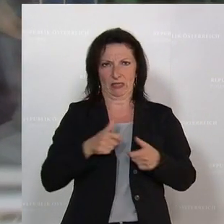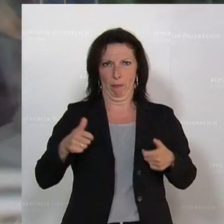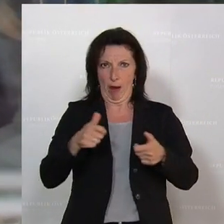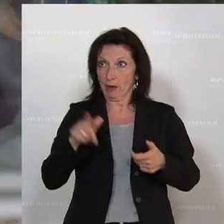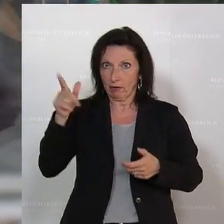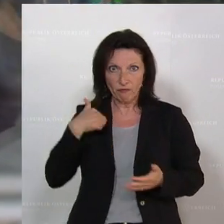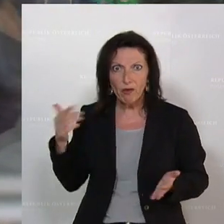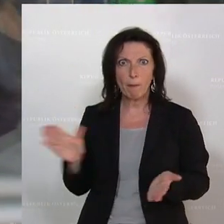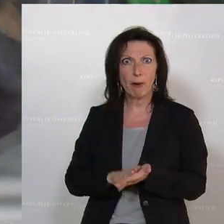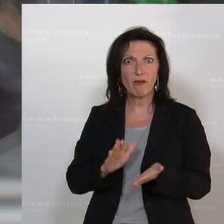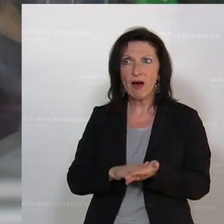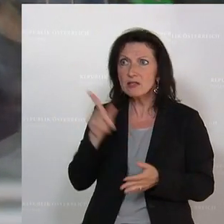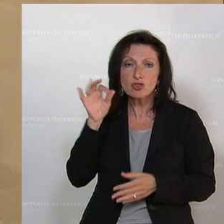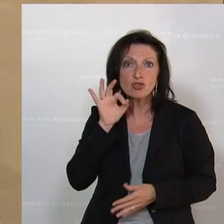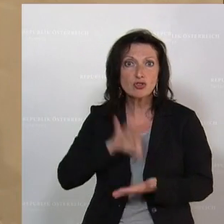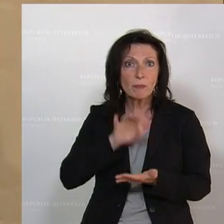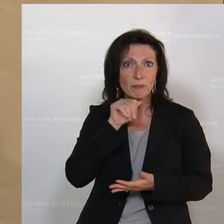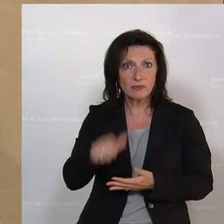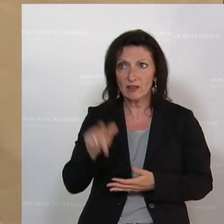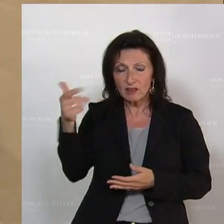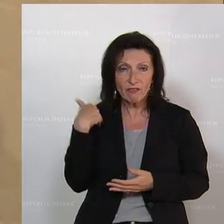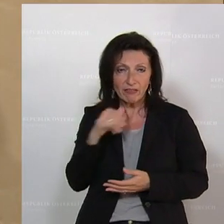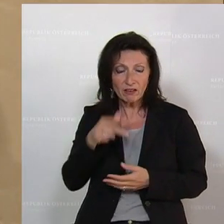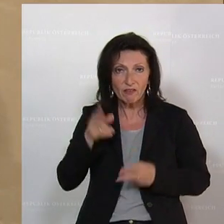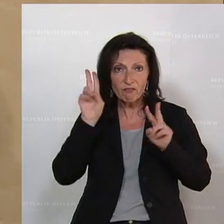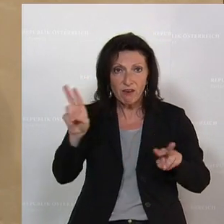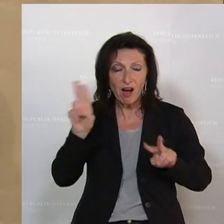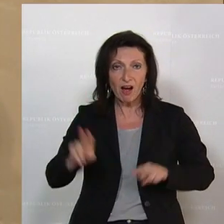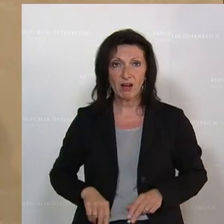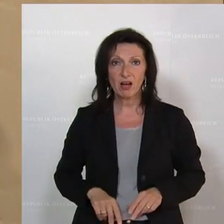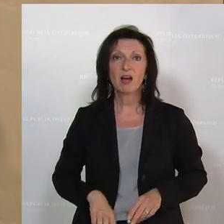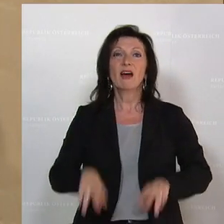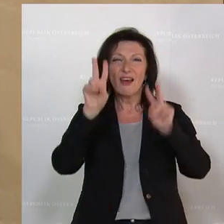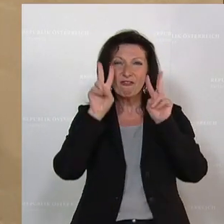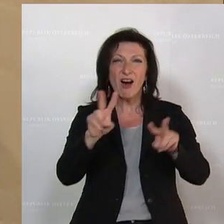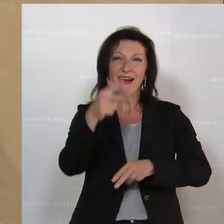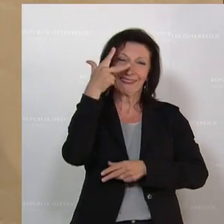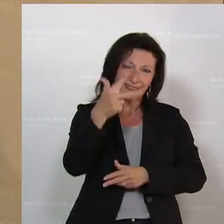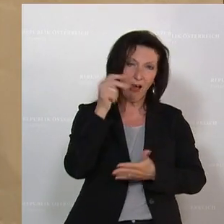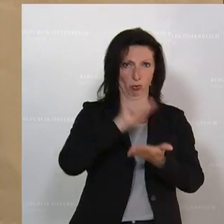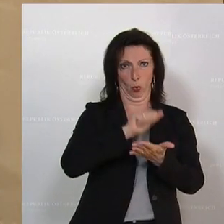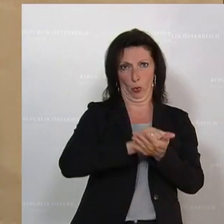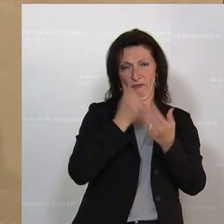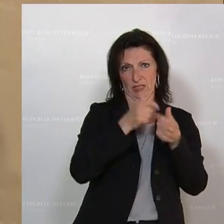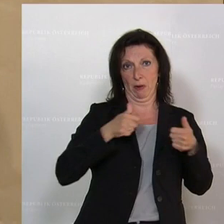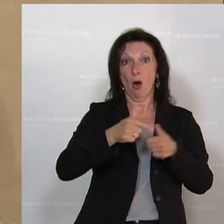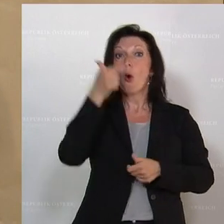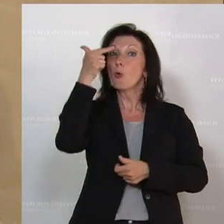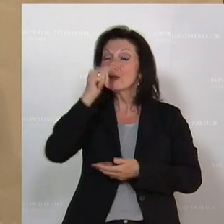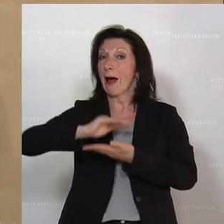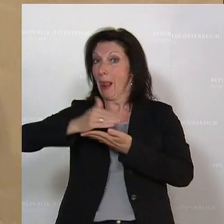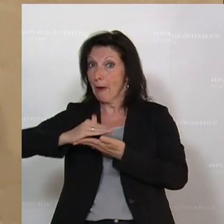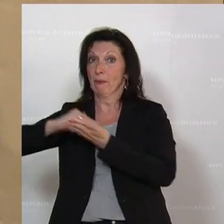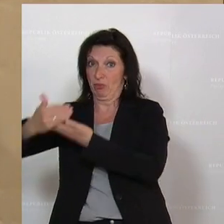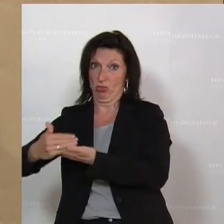unwahr war. Das war einfach nicht die Wahrheit. Die Wahrheit ist, es waren drei Drucker-Festplatten und zwei Laptop-Festplatten.